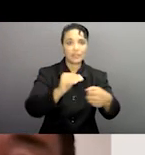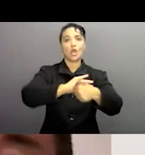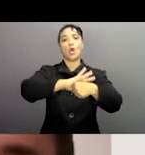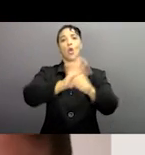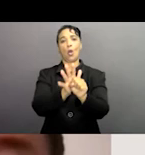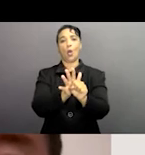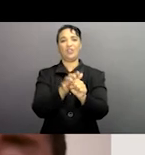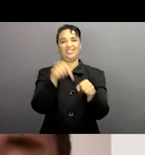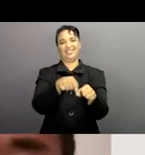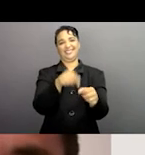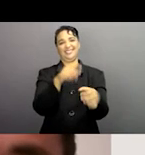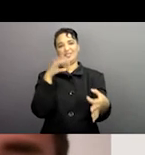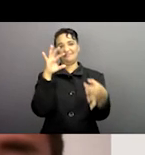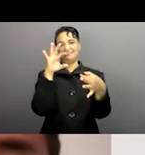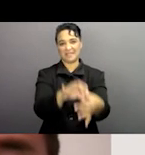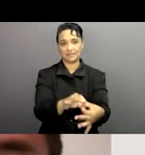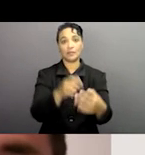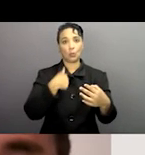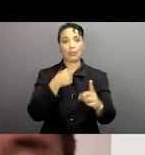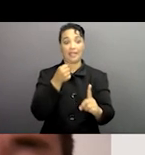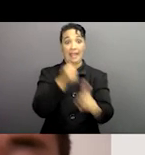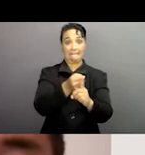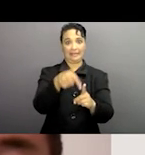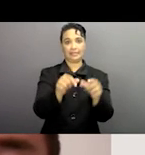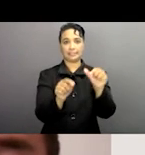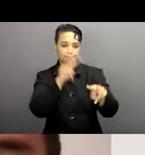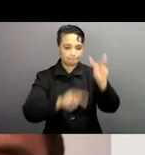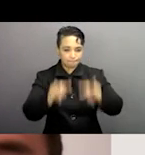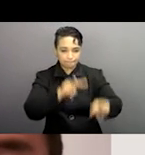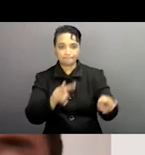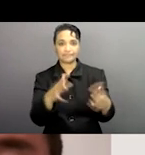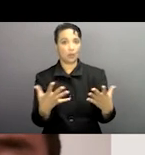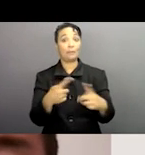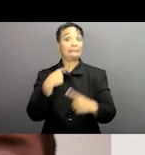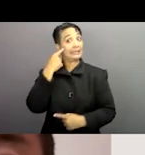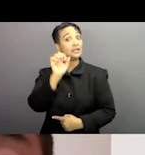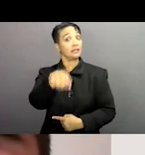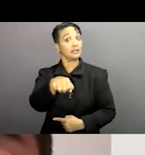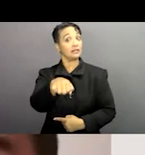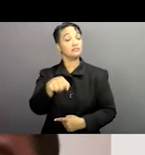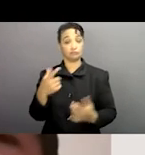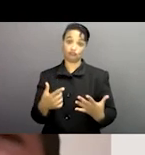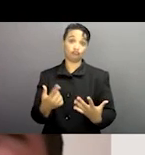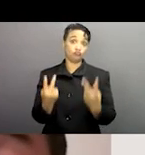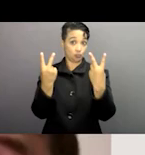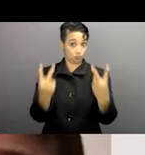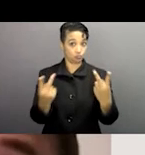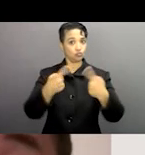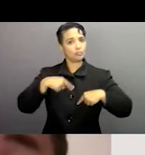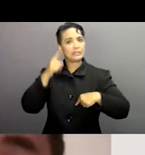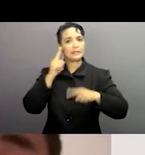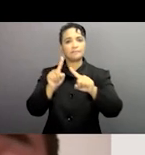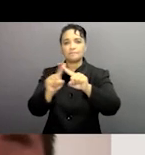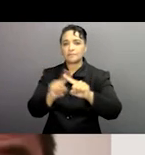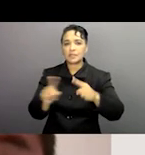plus sur la pandémie du COVID-19 qui semble avoir des impacts bien visibles et là aussi je pense que c'est substantiel aussi de pouvoir